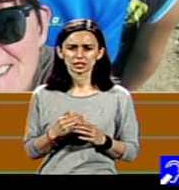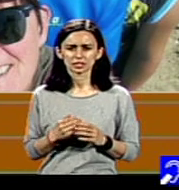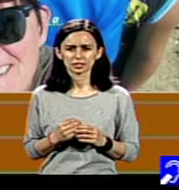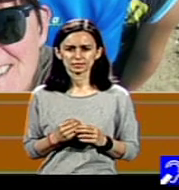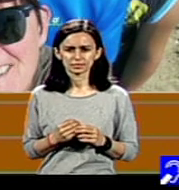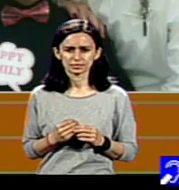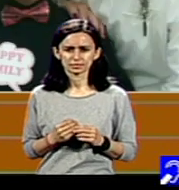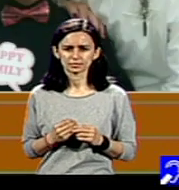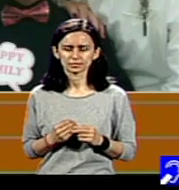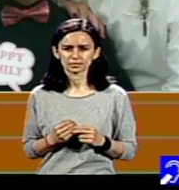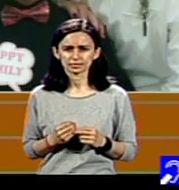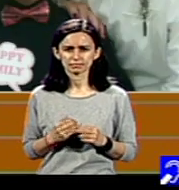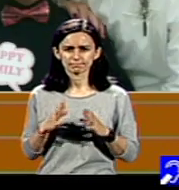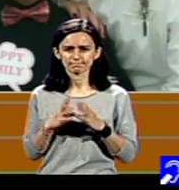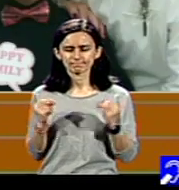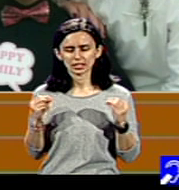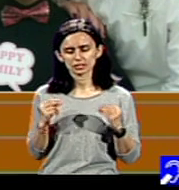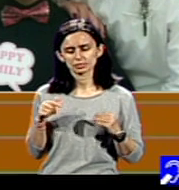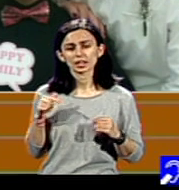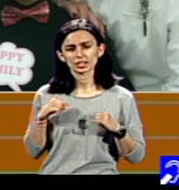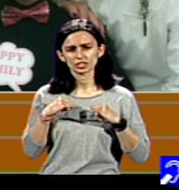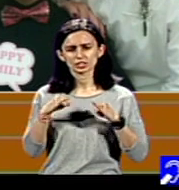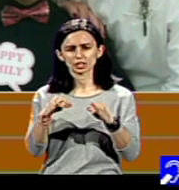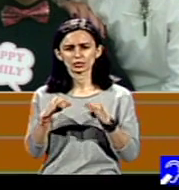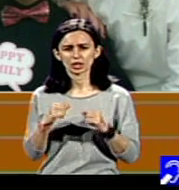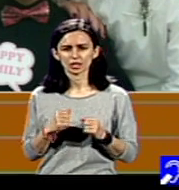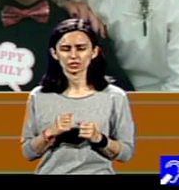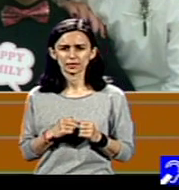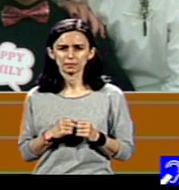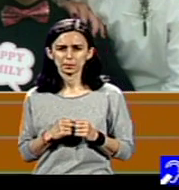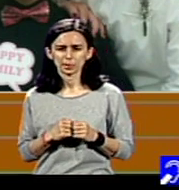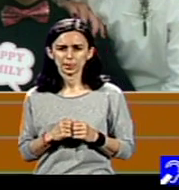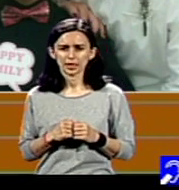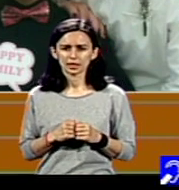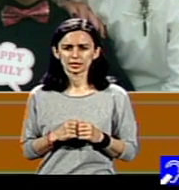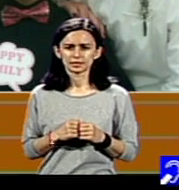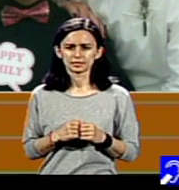dispare entuziasmă și, cum să zic,